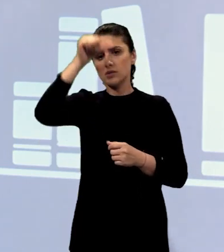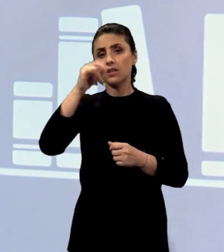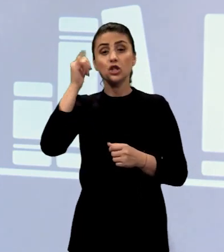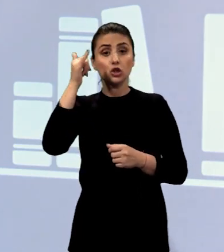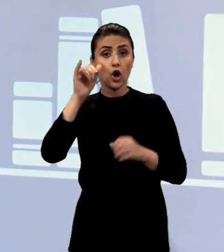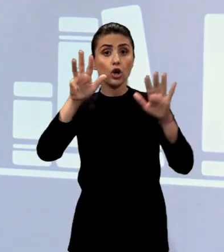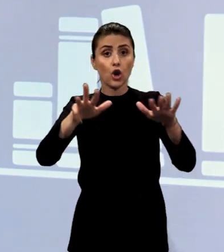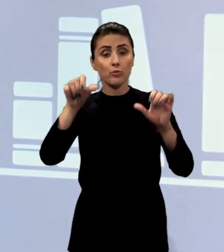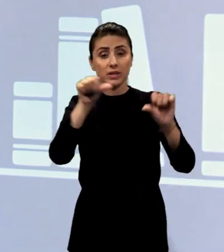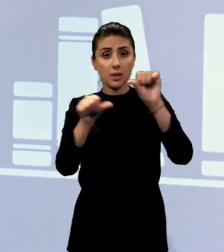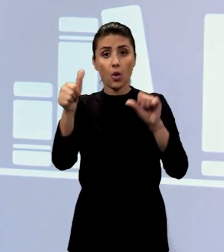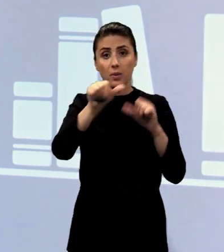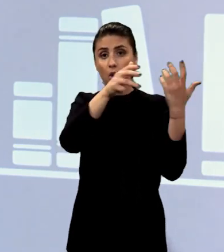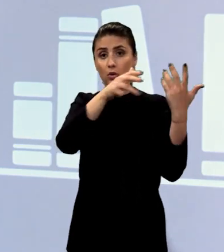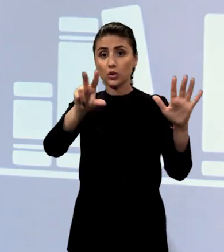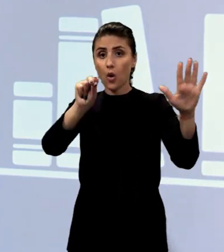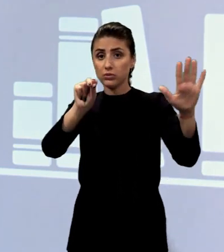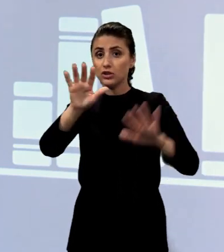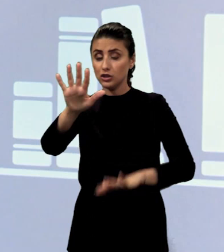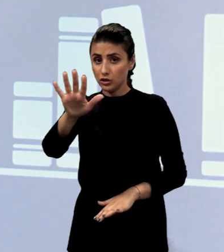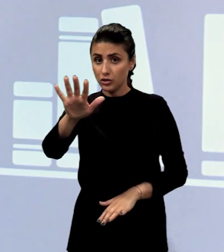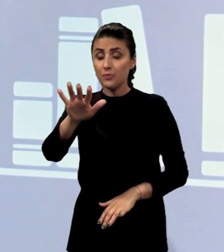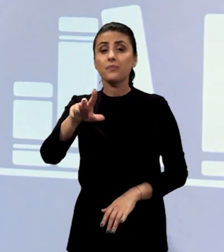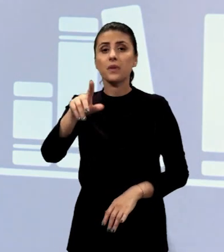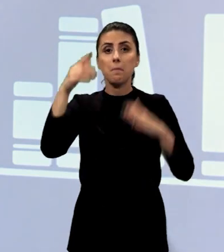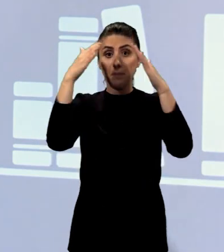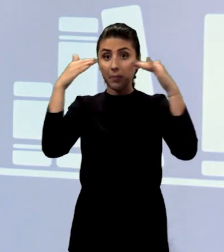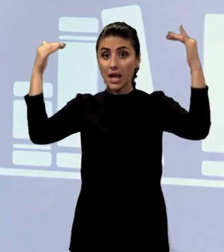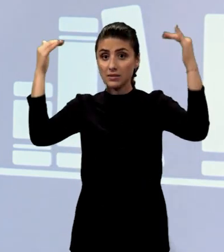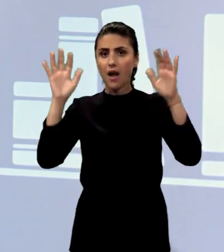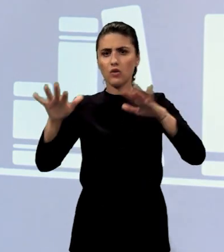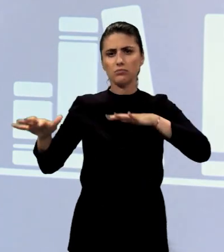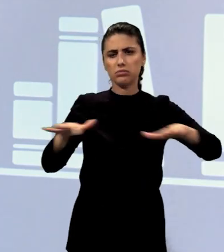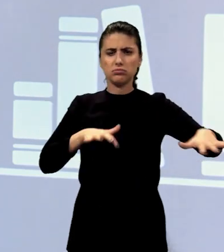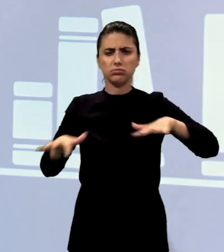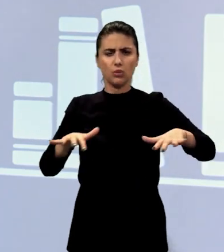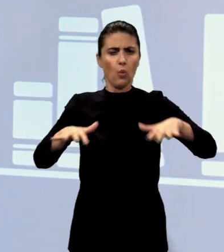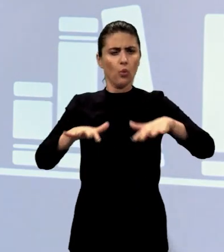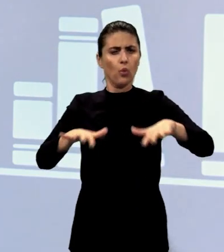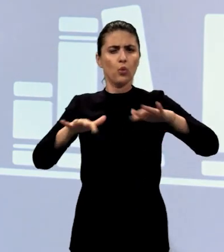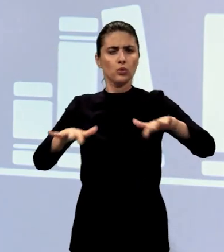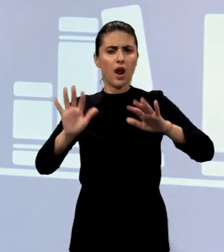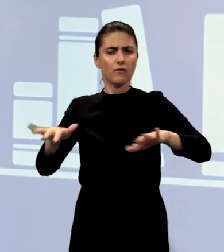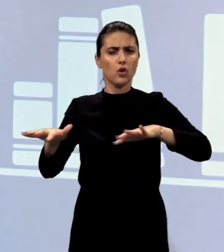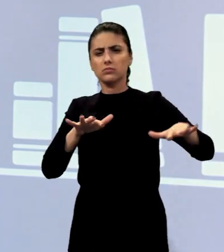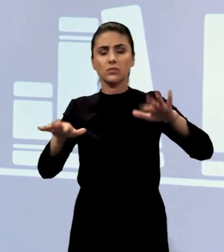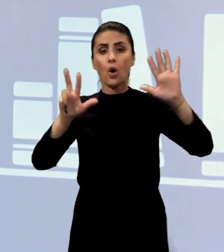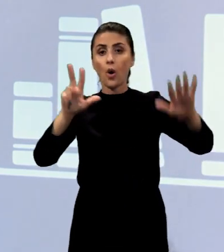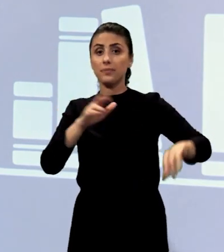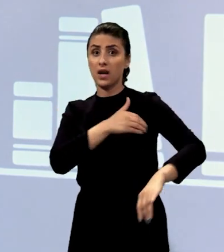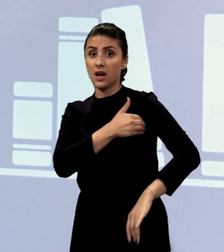septembrie 1985, Mexicul a fost zguduit de un cutremur de peste 8 grade.